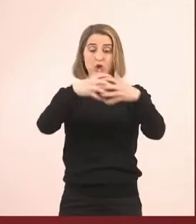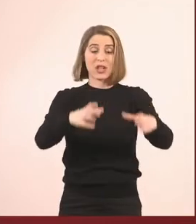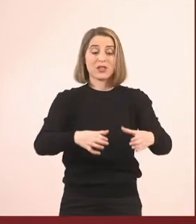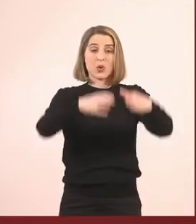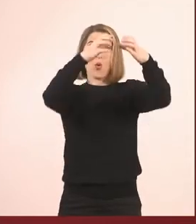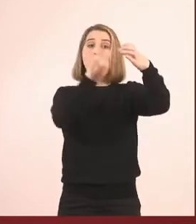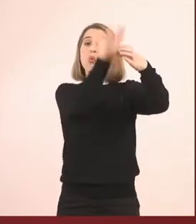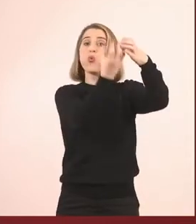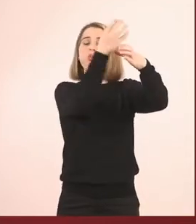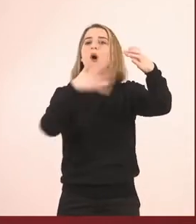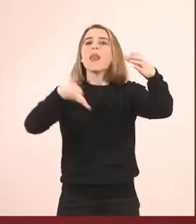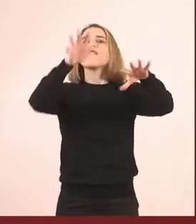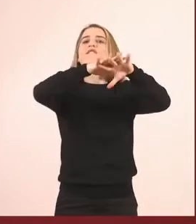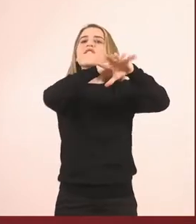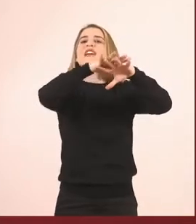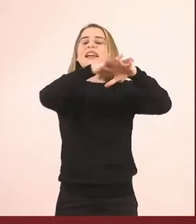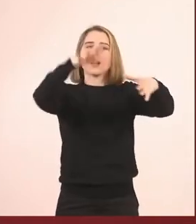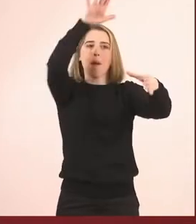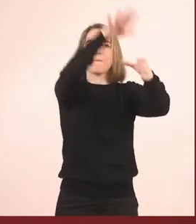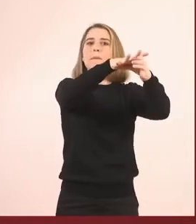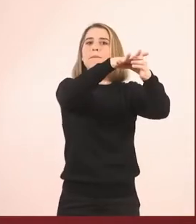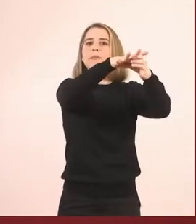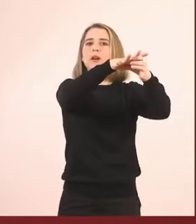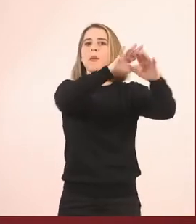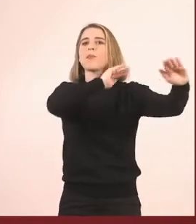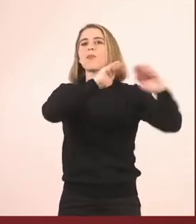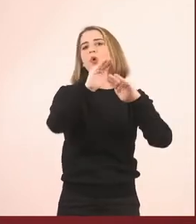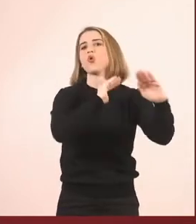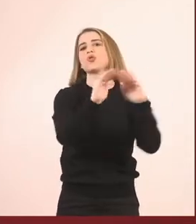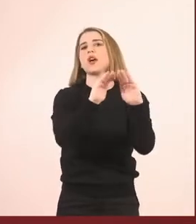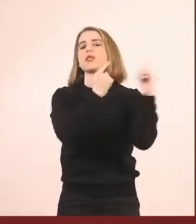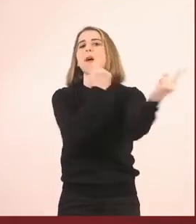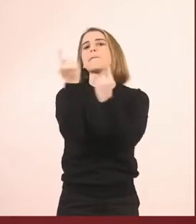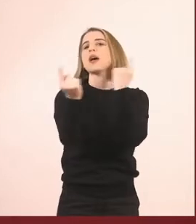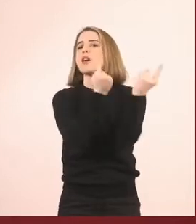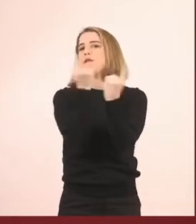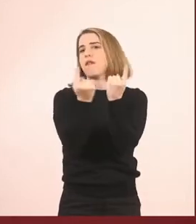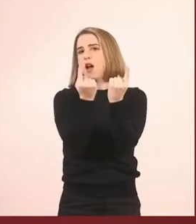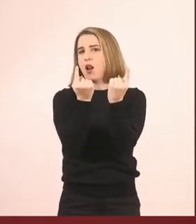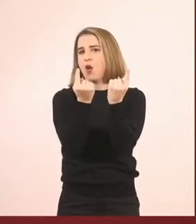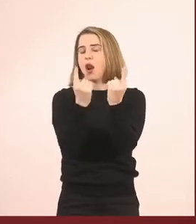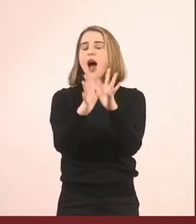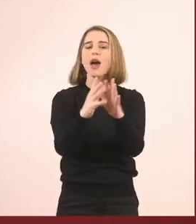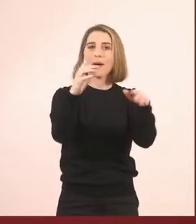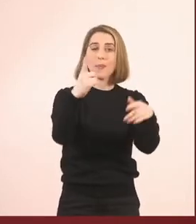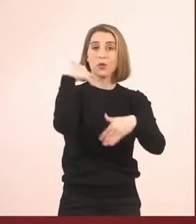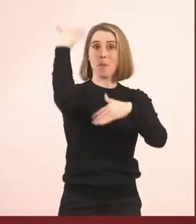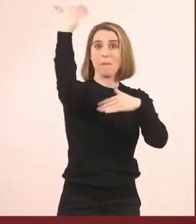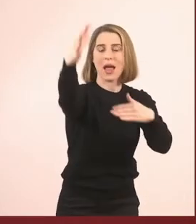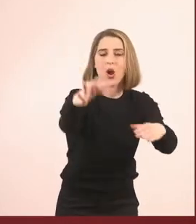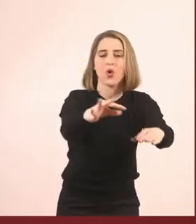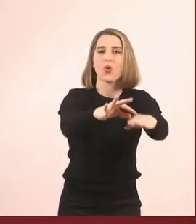χωρίς Αγιο Βασίλη. Έτσι λοιπόν, γυρίζουμε πίσω και ο Σκρούτς ή ο Βρασίδας ή πείτε το όπως θέλετε,